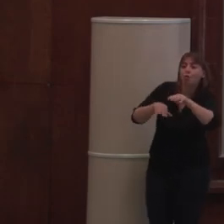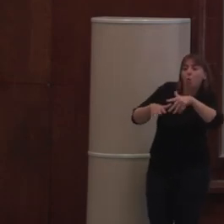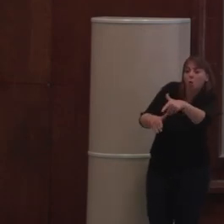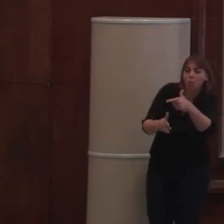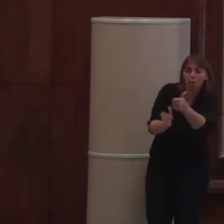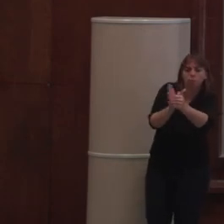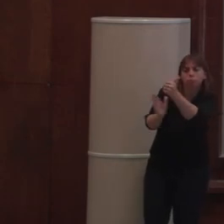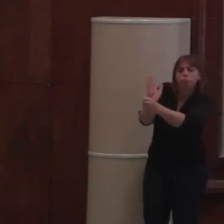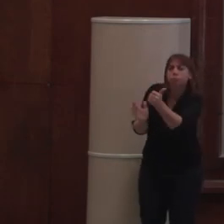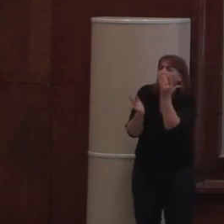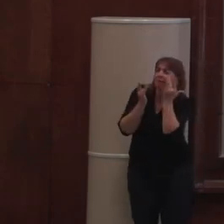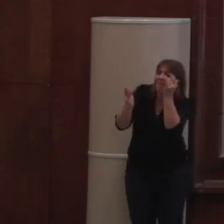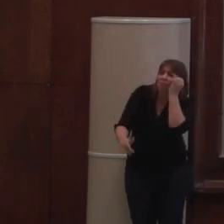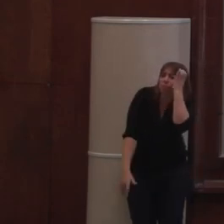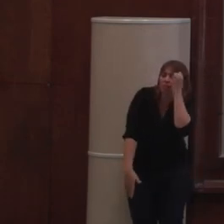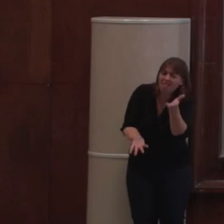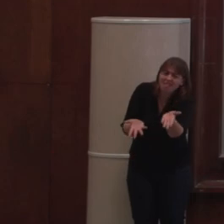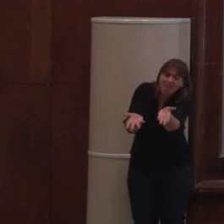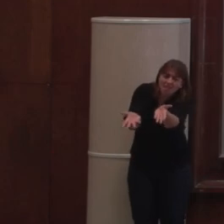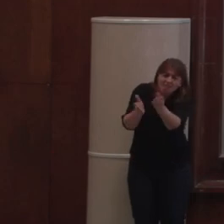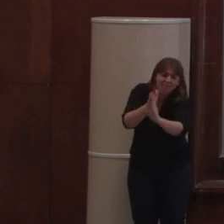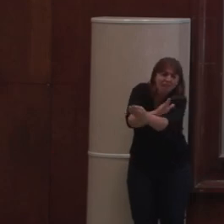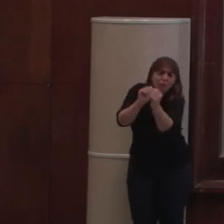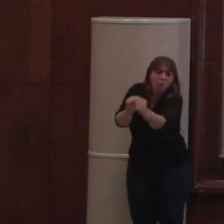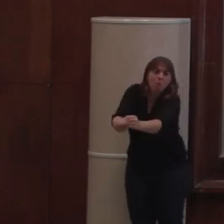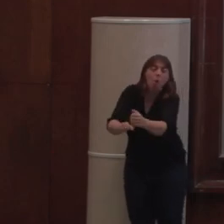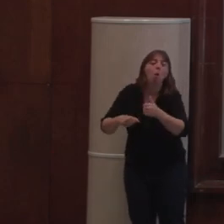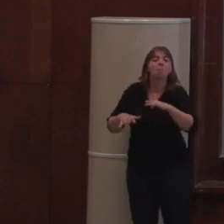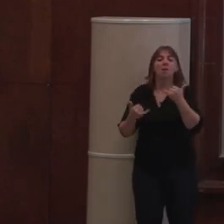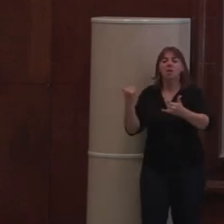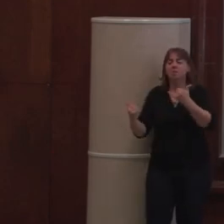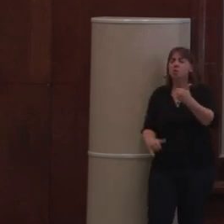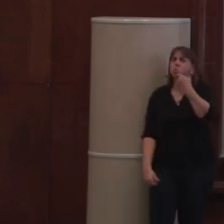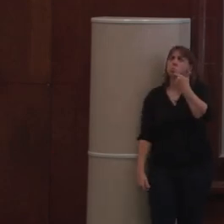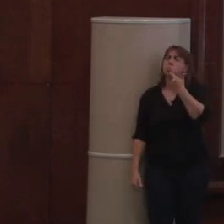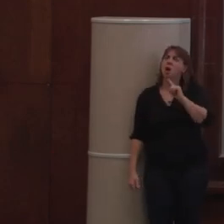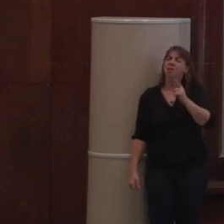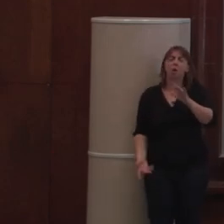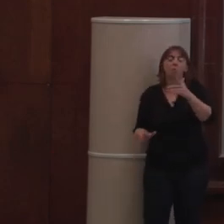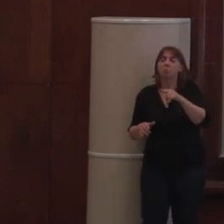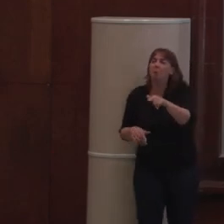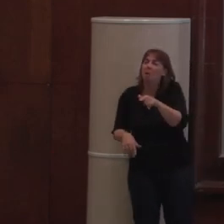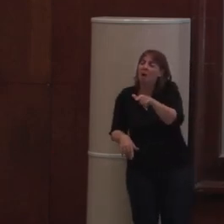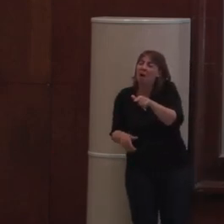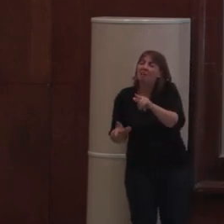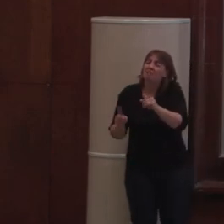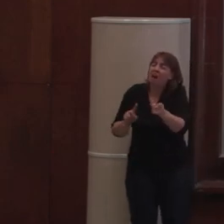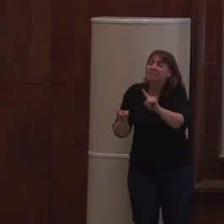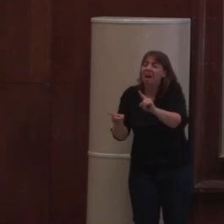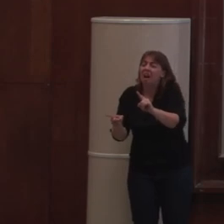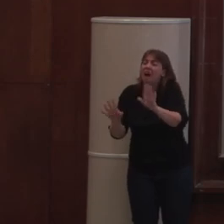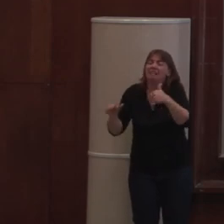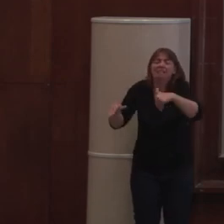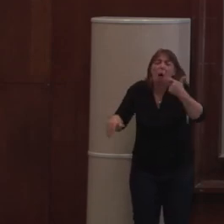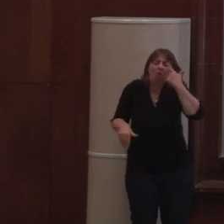API. Pour lui, c'est 100 fois plus simple que d'aller se hooker au sein d'un truc vieillot avec des templates pas possibles, etc. Donc,